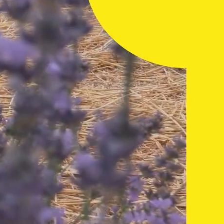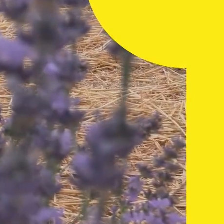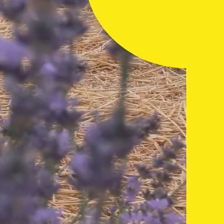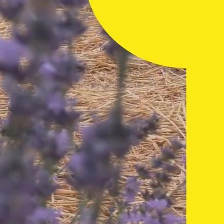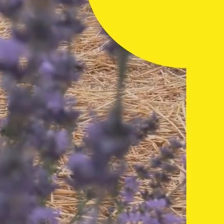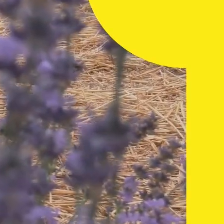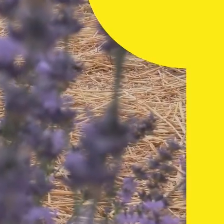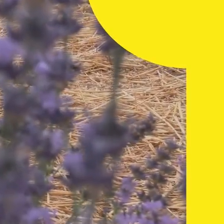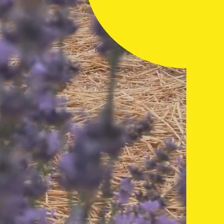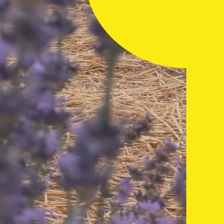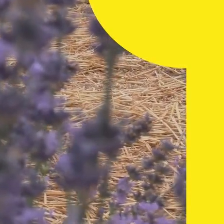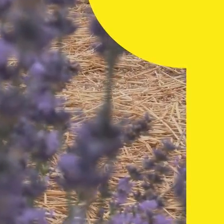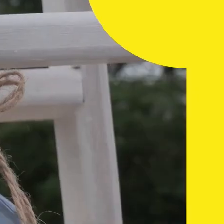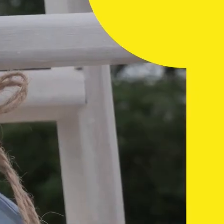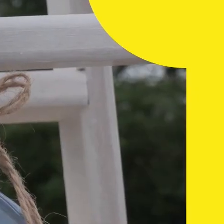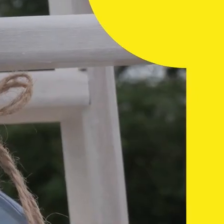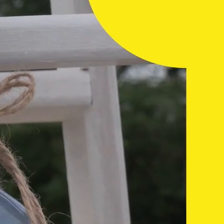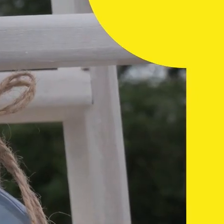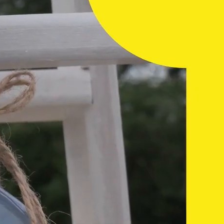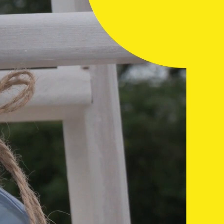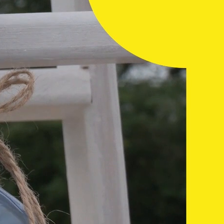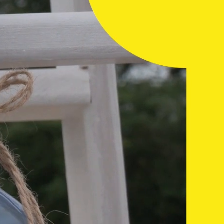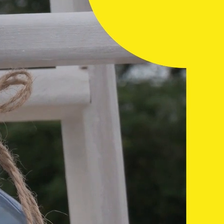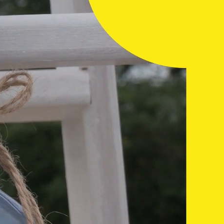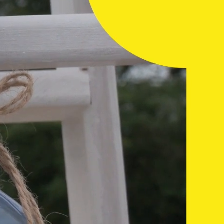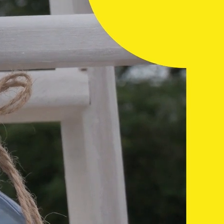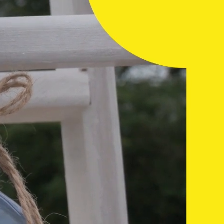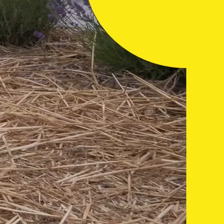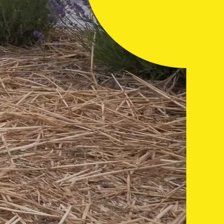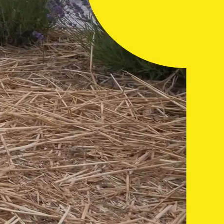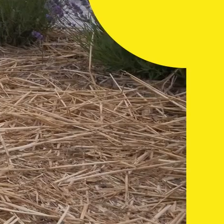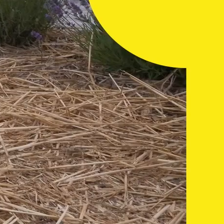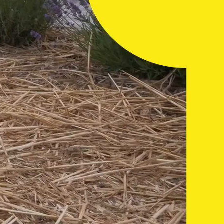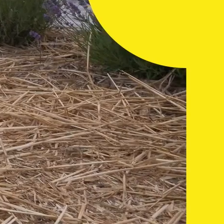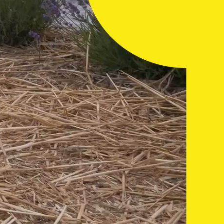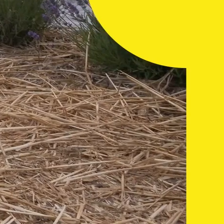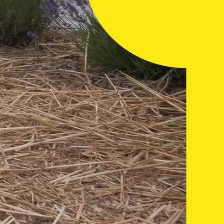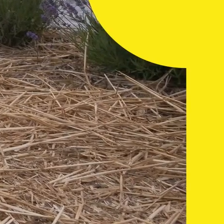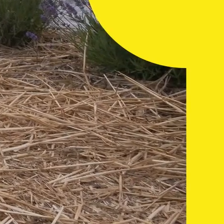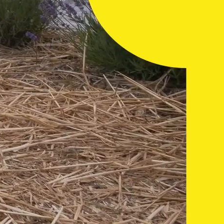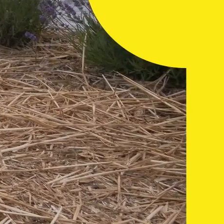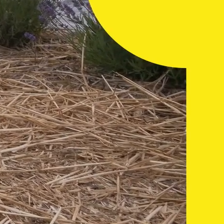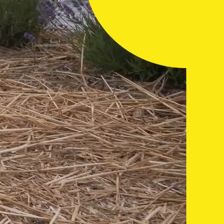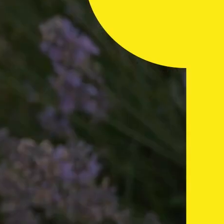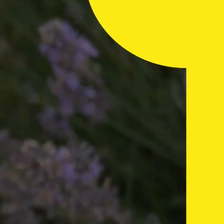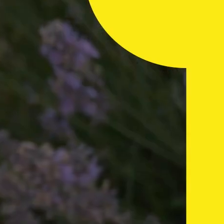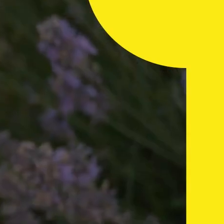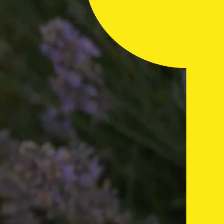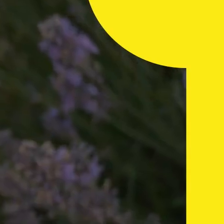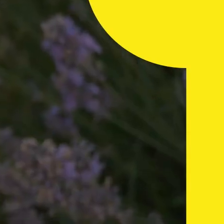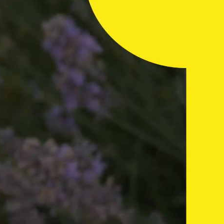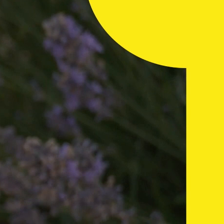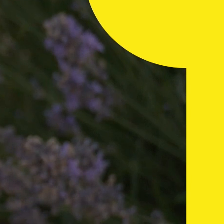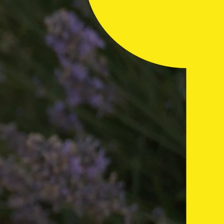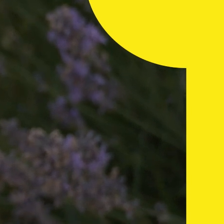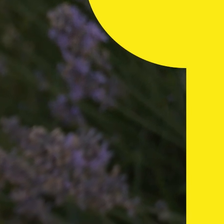теплах градусів. Міндлова хмарність, невеликий короткочасний дощ та гроза. Вітер північно-східний 7-12 метрів за